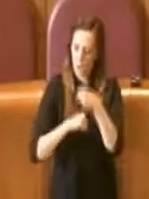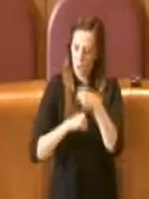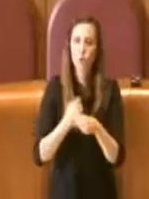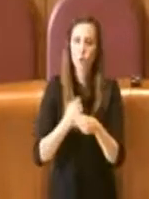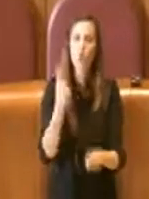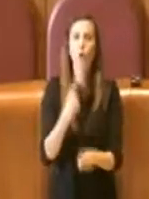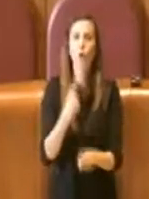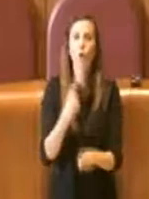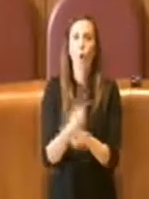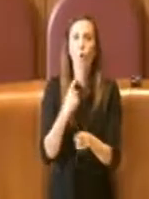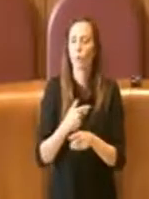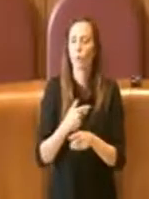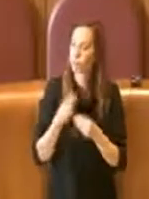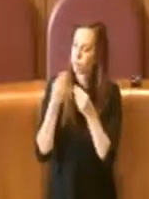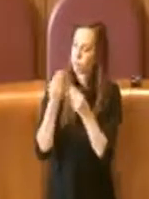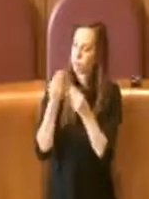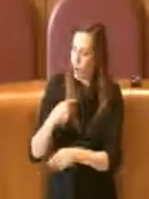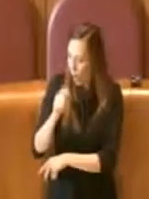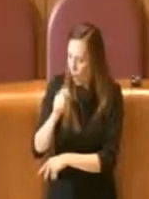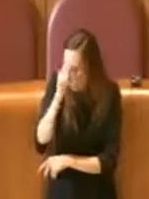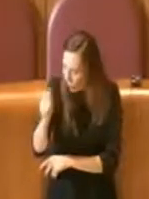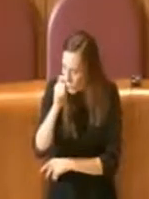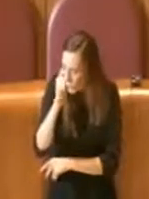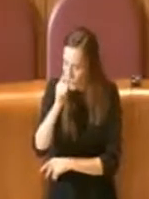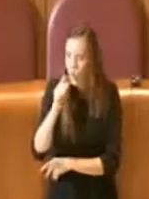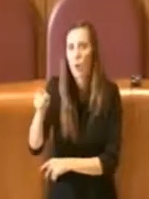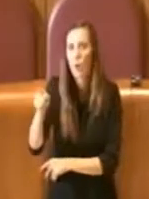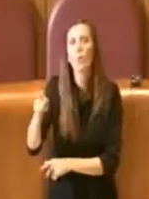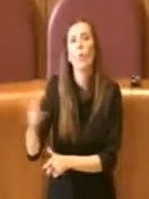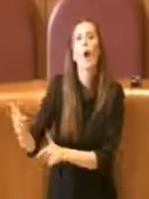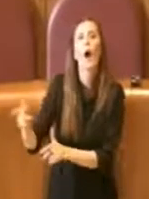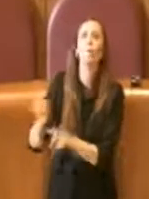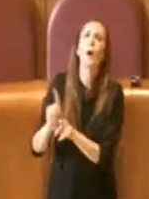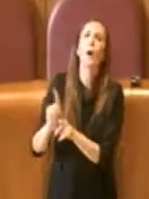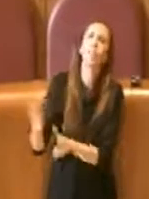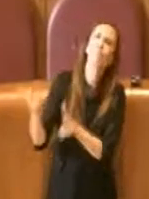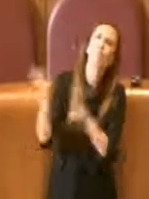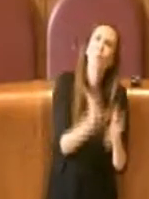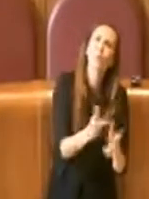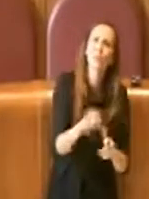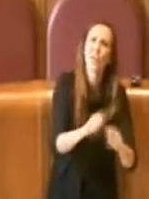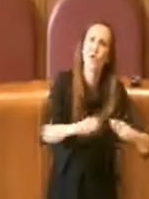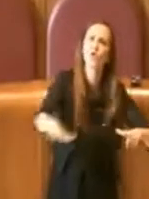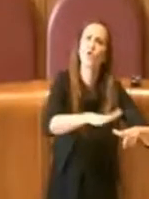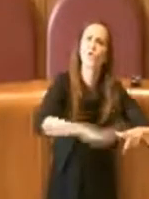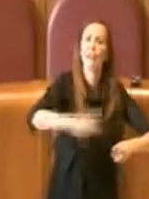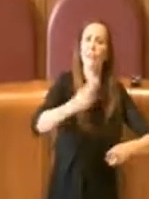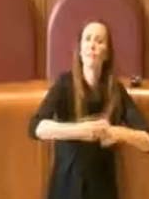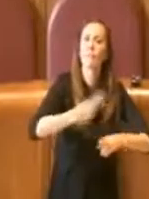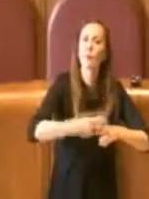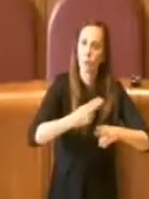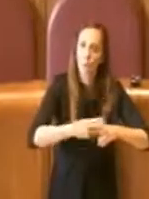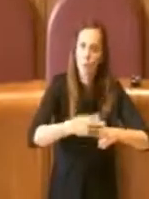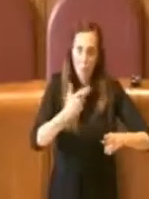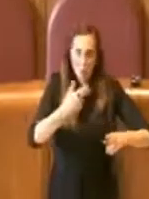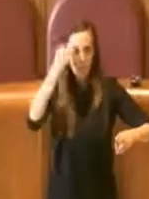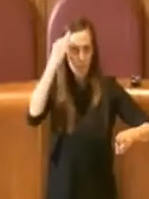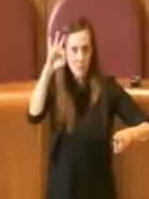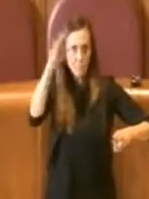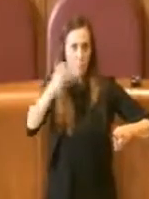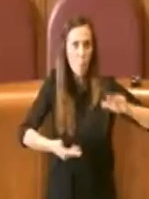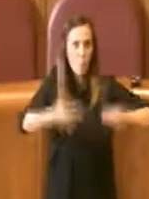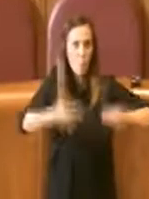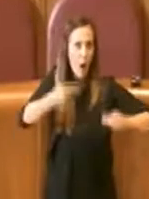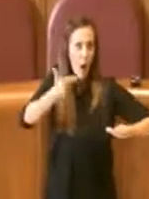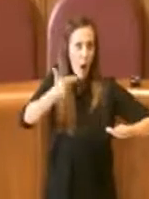cittadino romano che ha portato lustro a Roma, all'Italia e una levatura culturale unica, rafforzando il prestigio